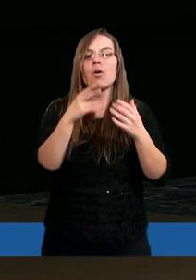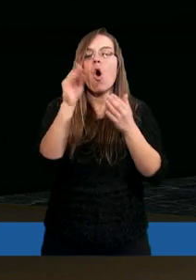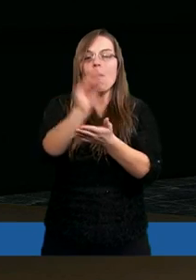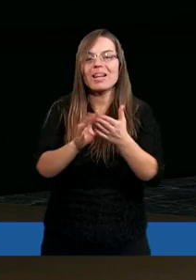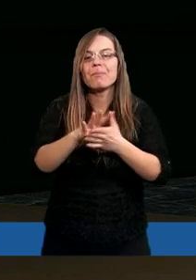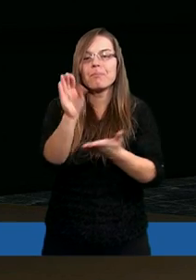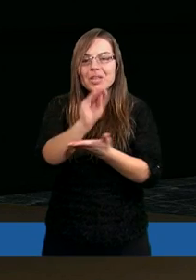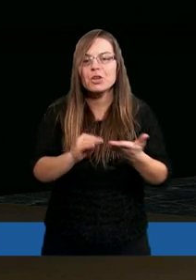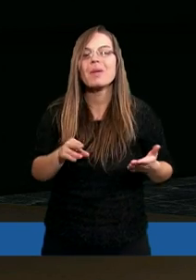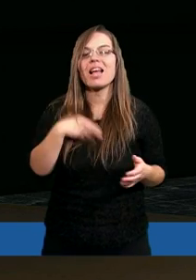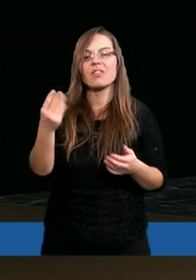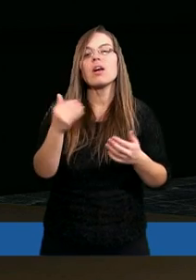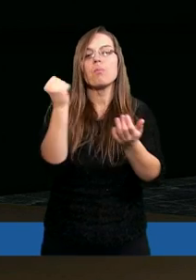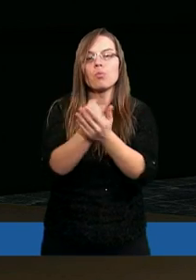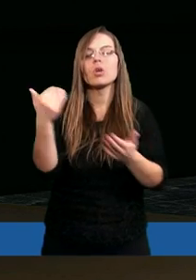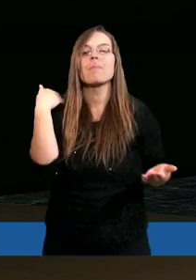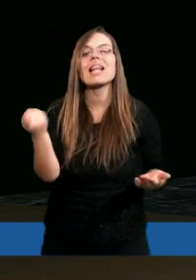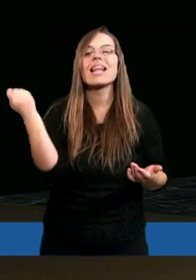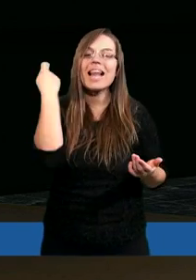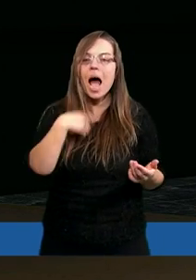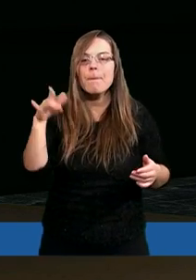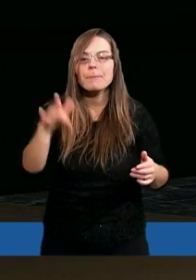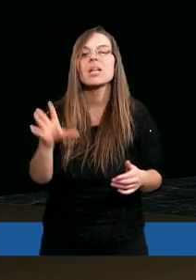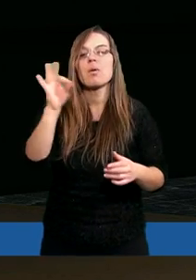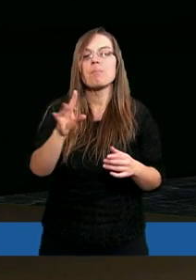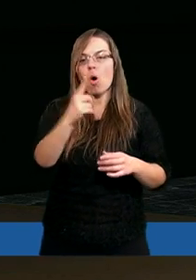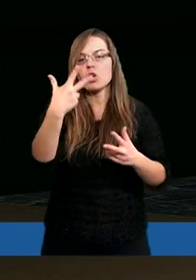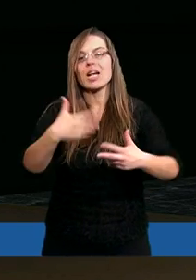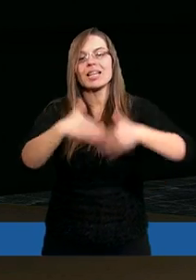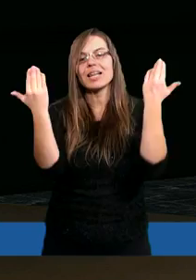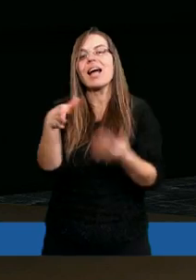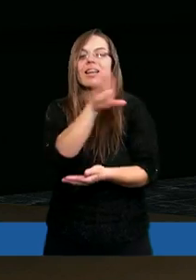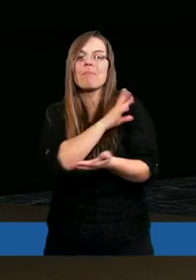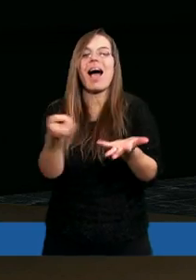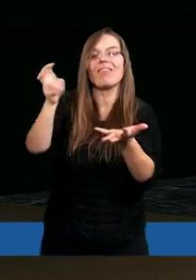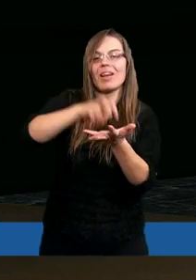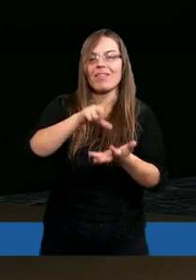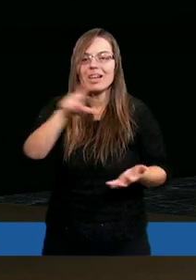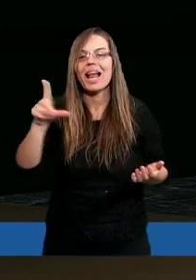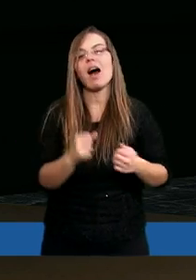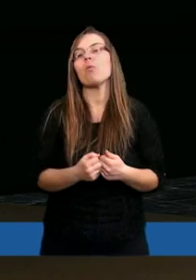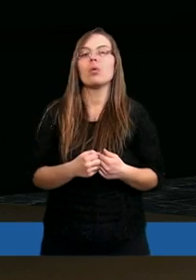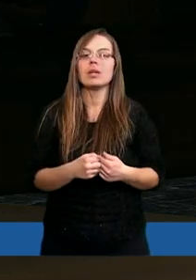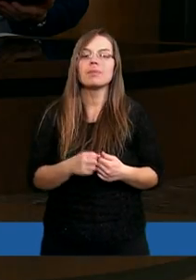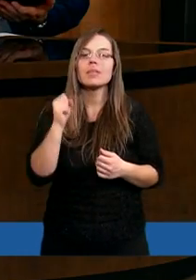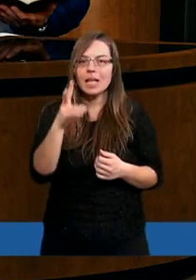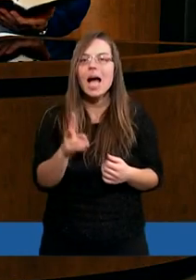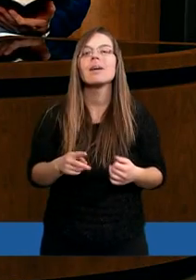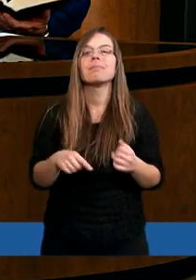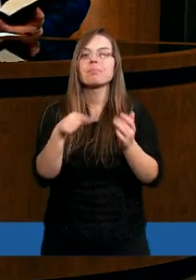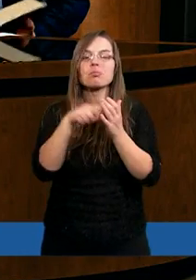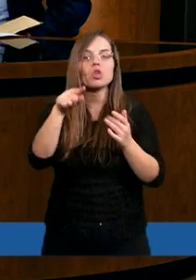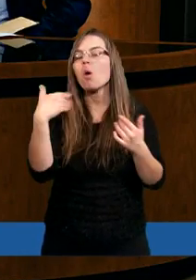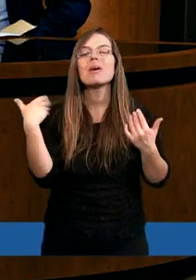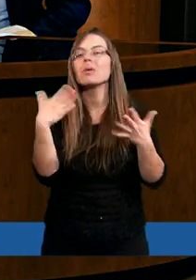uczonych w piśmie i musi być zabity, a po trzech dniach z martwych wstać. Tak,